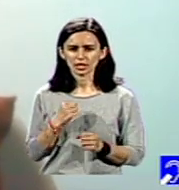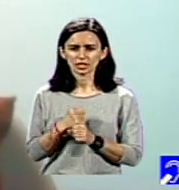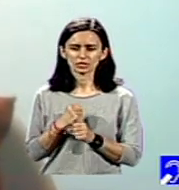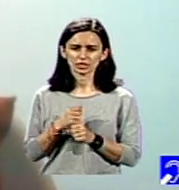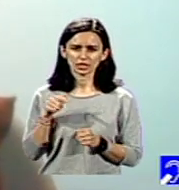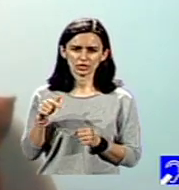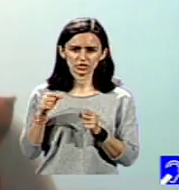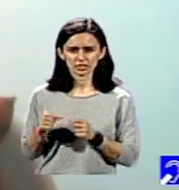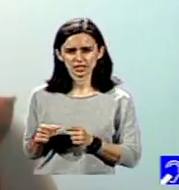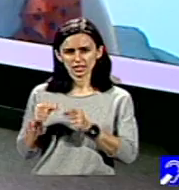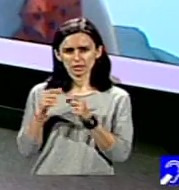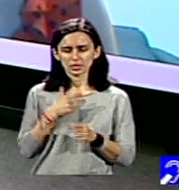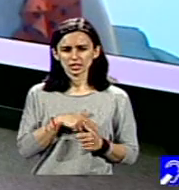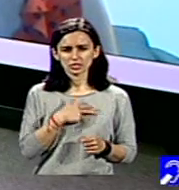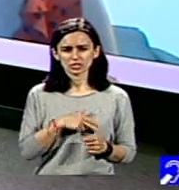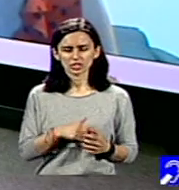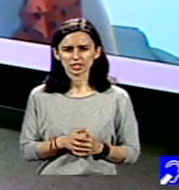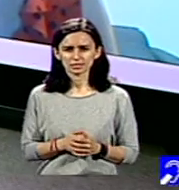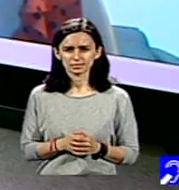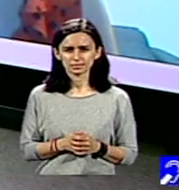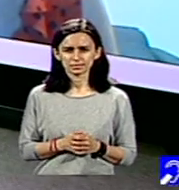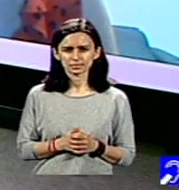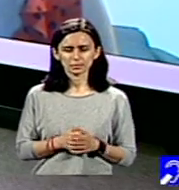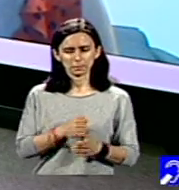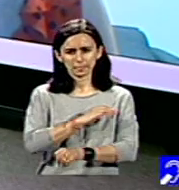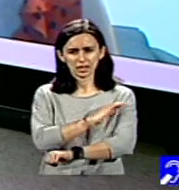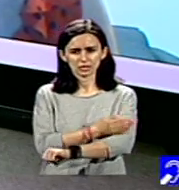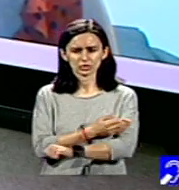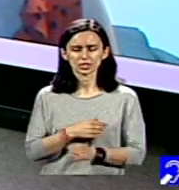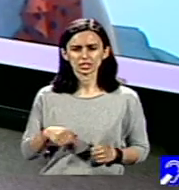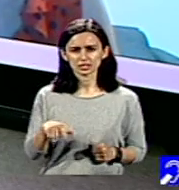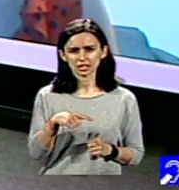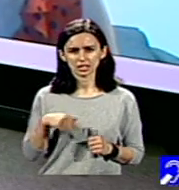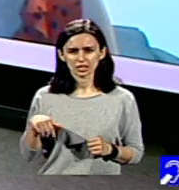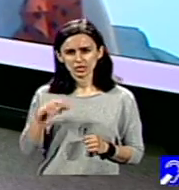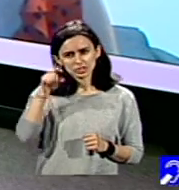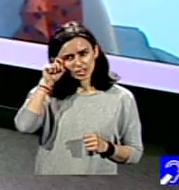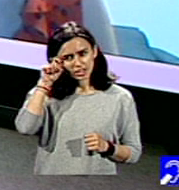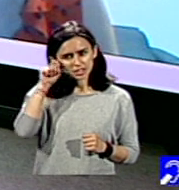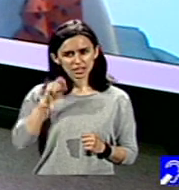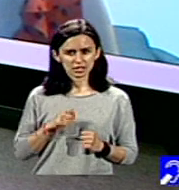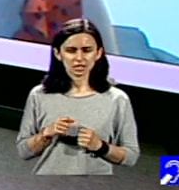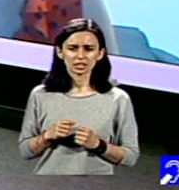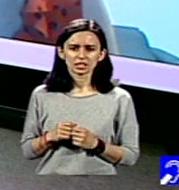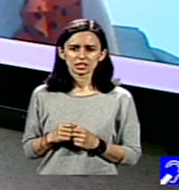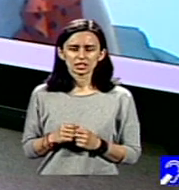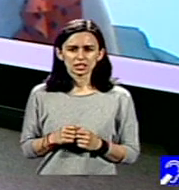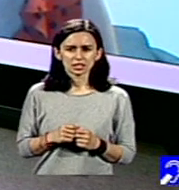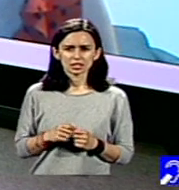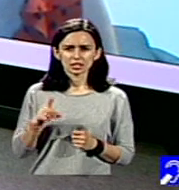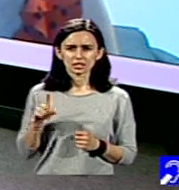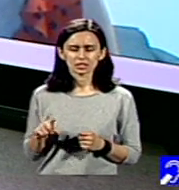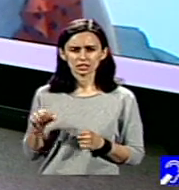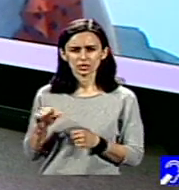aceste întreprinderi sociale. Autoritățile noastre au considerat că a adoptat luna mai pentru